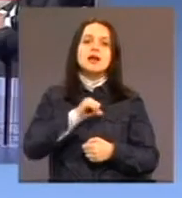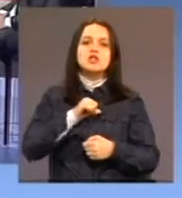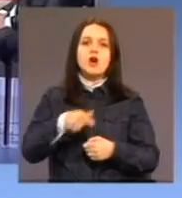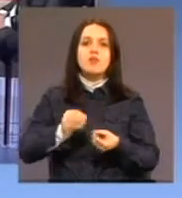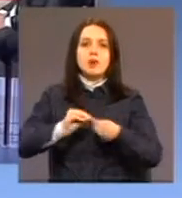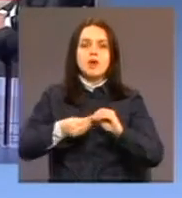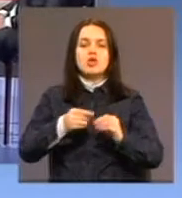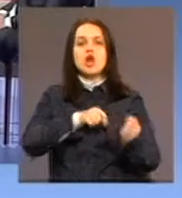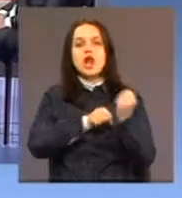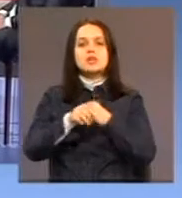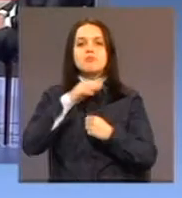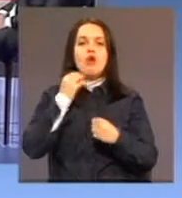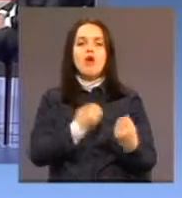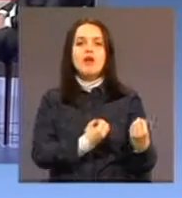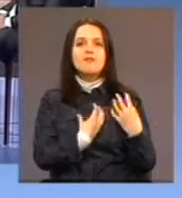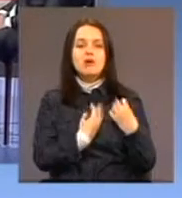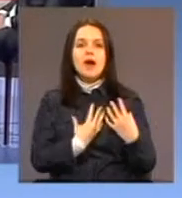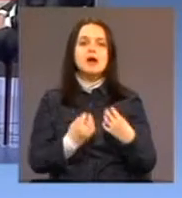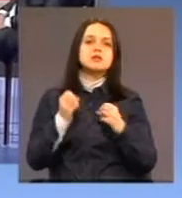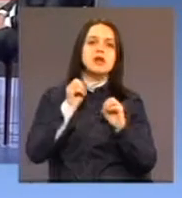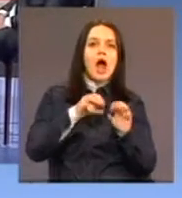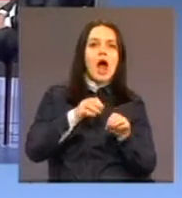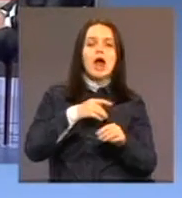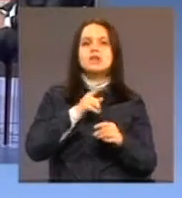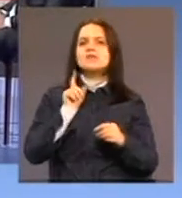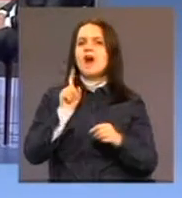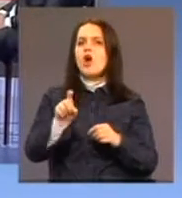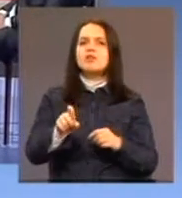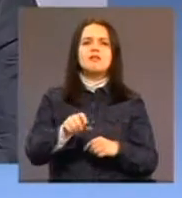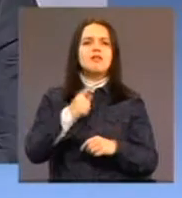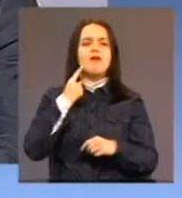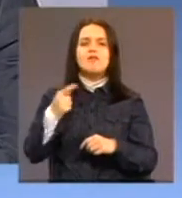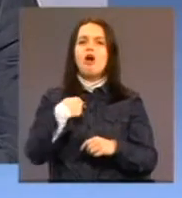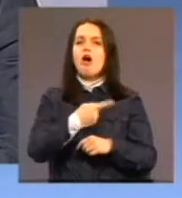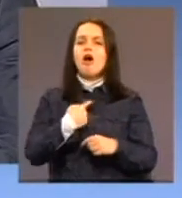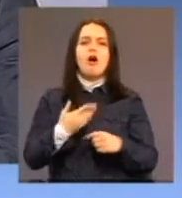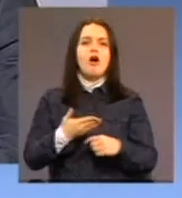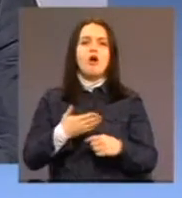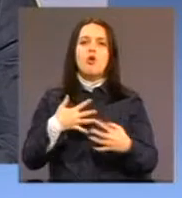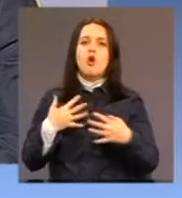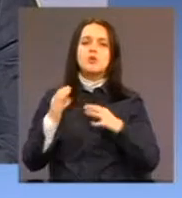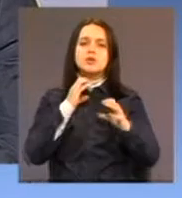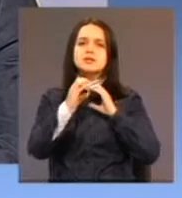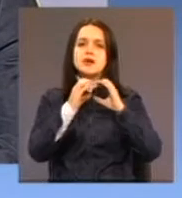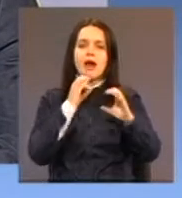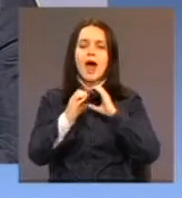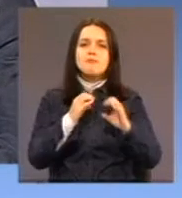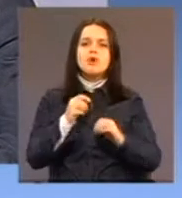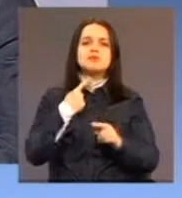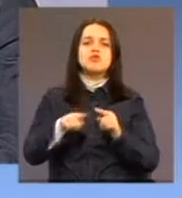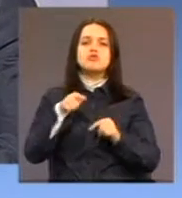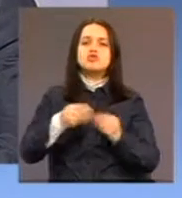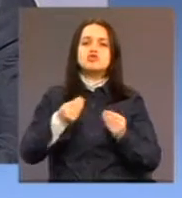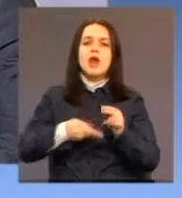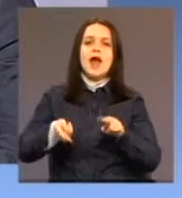i s njima svakodnevno komuniciramo. Zato što je najveći broj naših